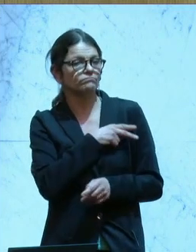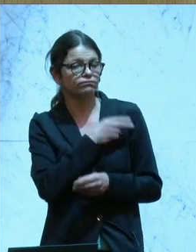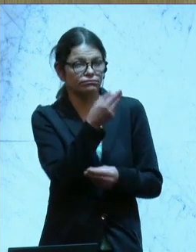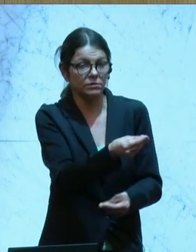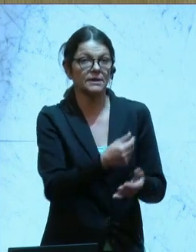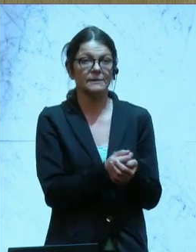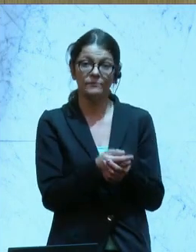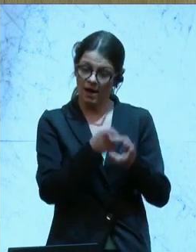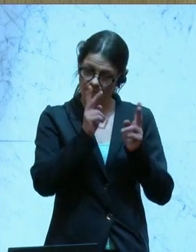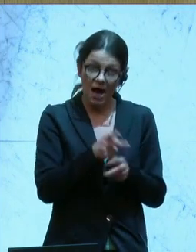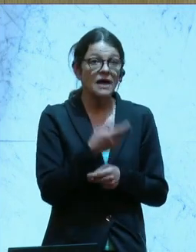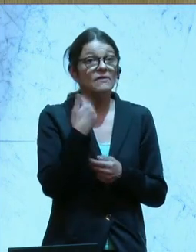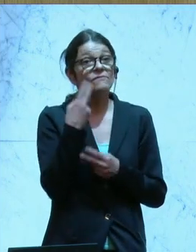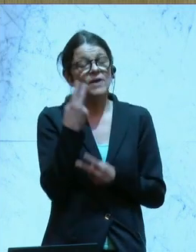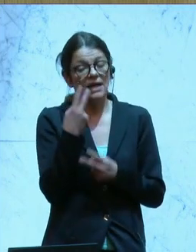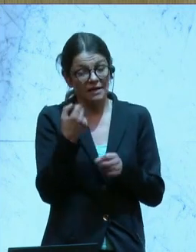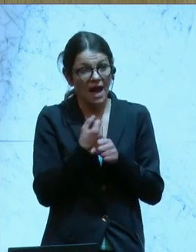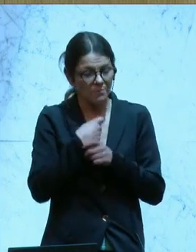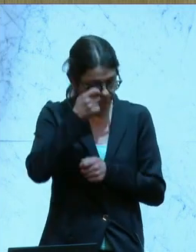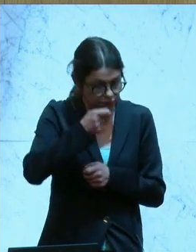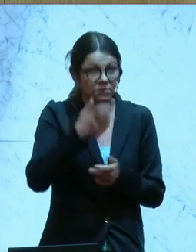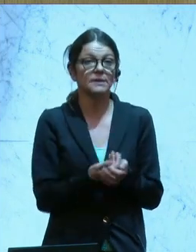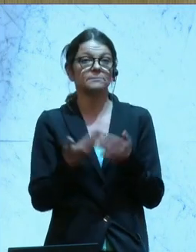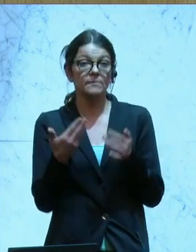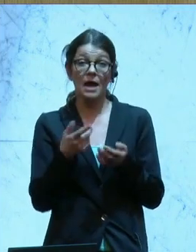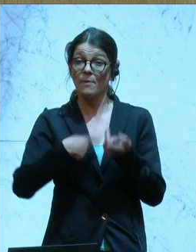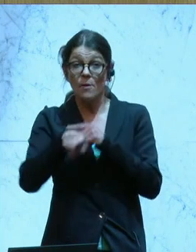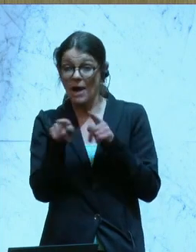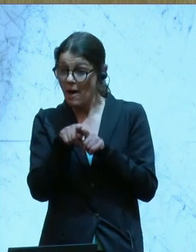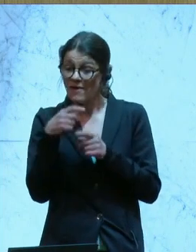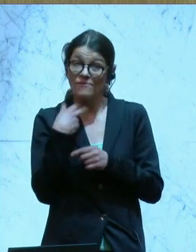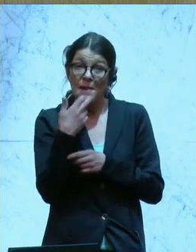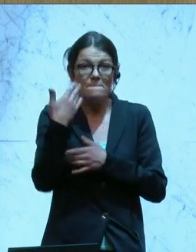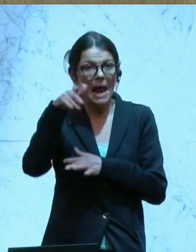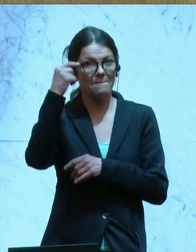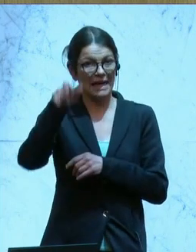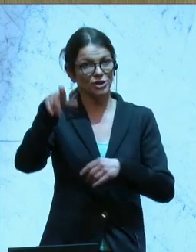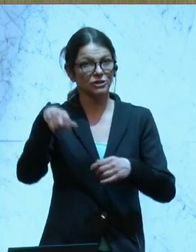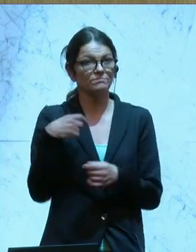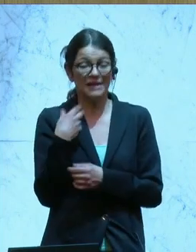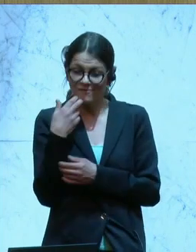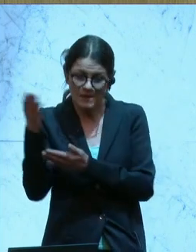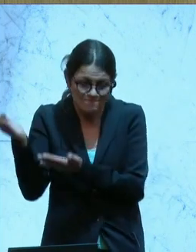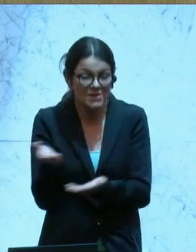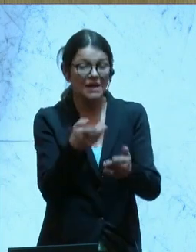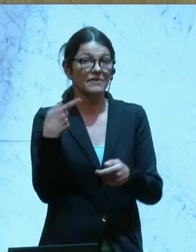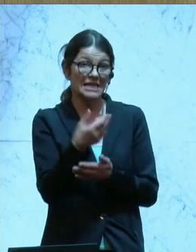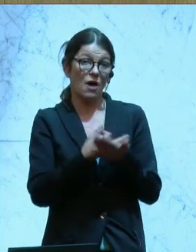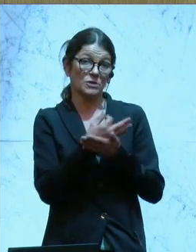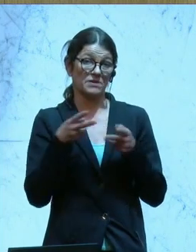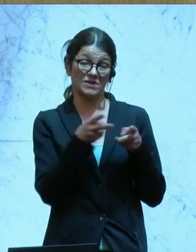ja tatsächlich sehr wertvolle Tätigkeit und zum anderen auch mehr Menschen für diesen Ausbildungsweg und den